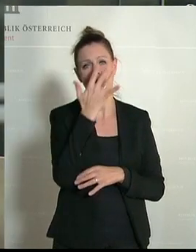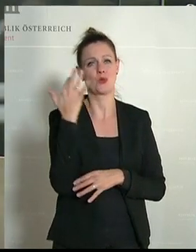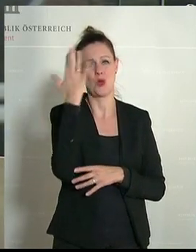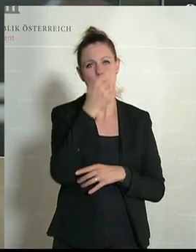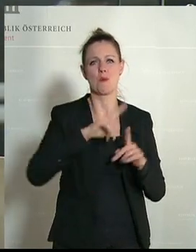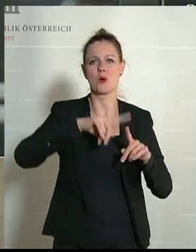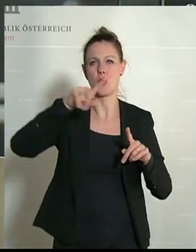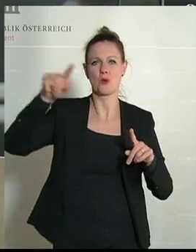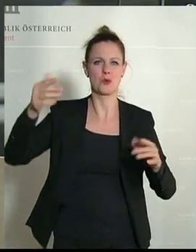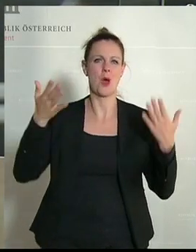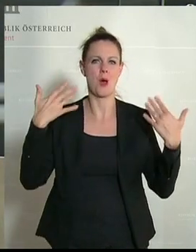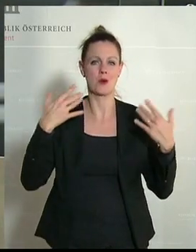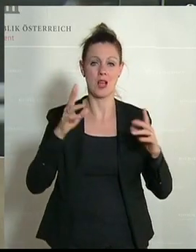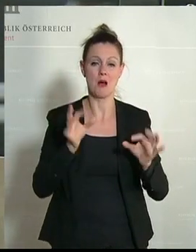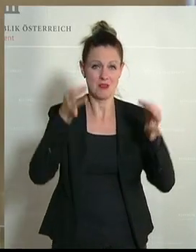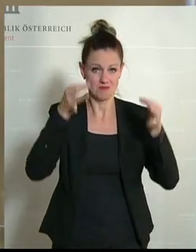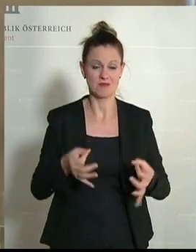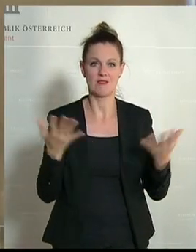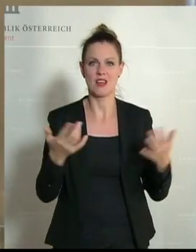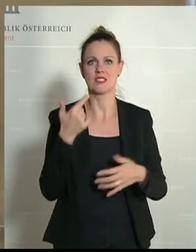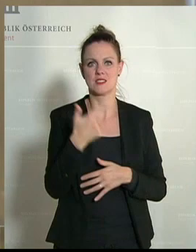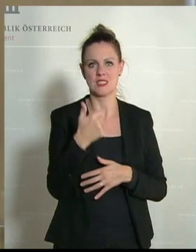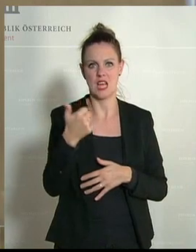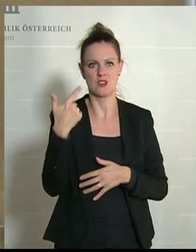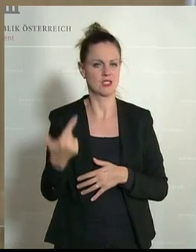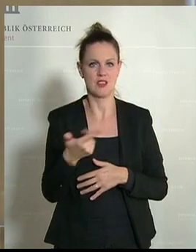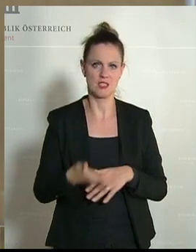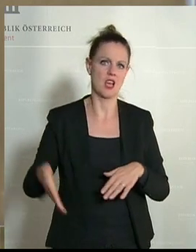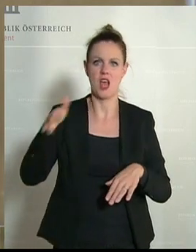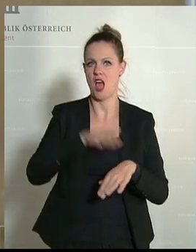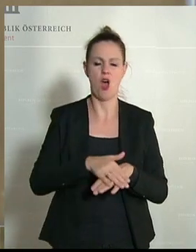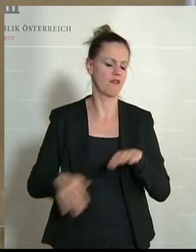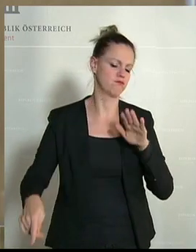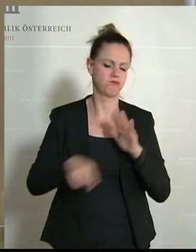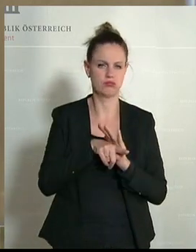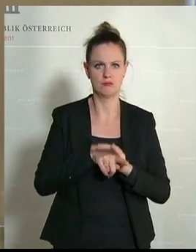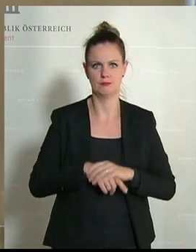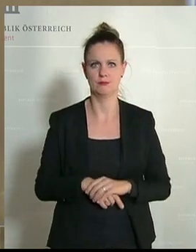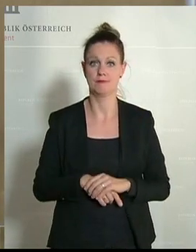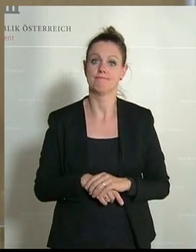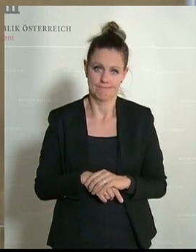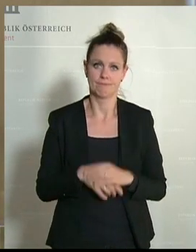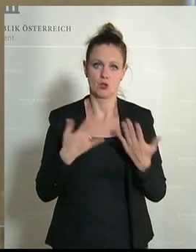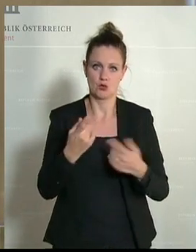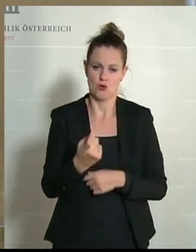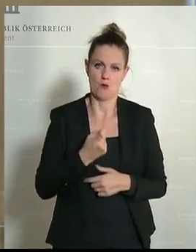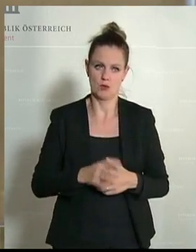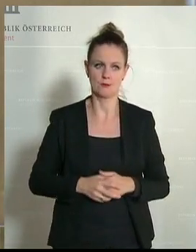von einer Konjunkturerholung. Faktum wird sein, dass wir 2021 noch einmal ein Fetzendefizit machen werden. Das wird es sein.